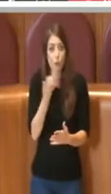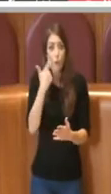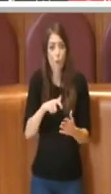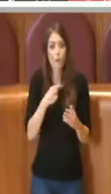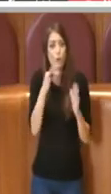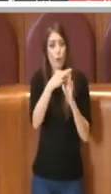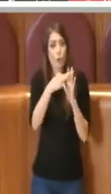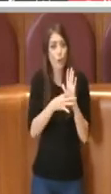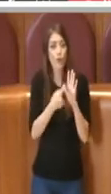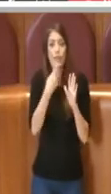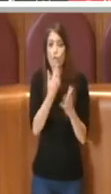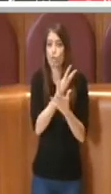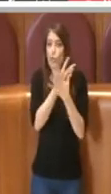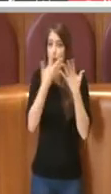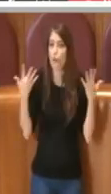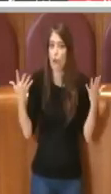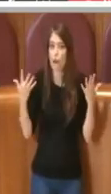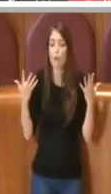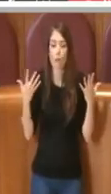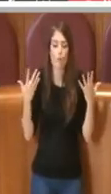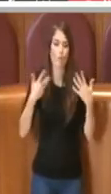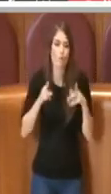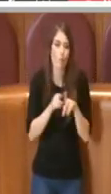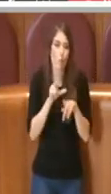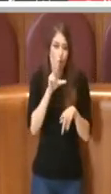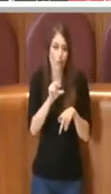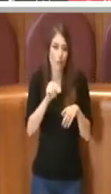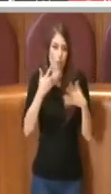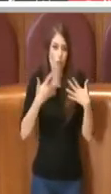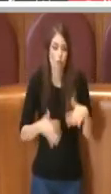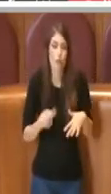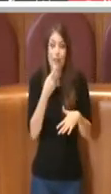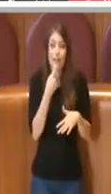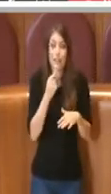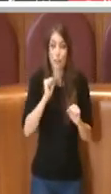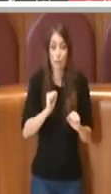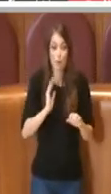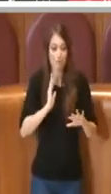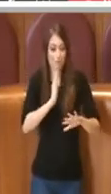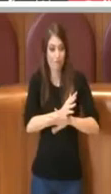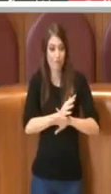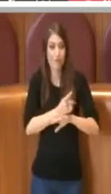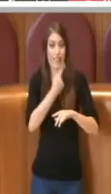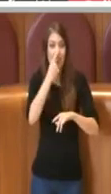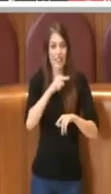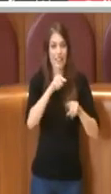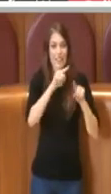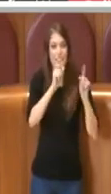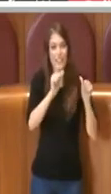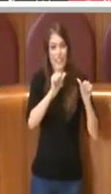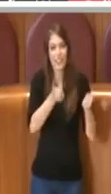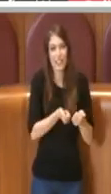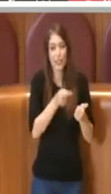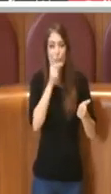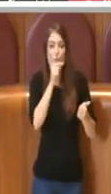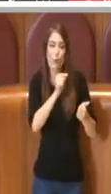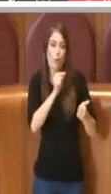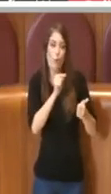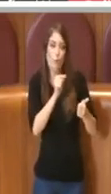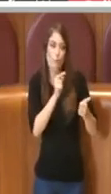normativa dice chiaramente, come già detto, che chi può accedere a questi tipi di